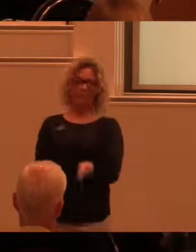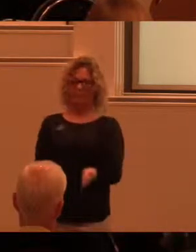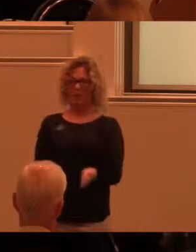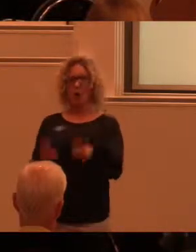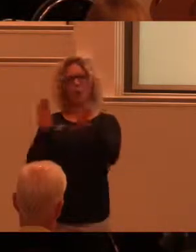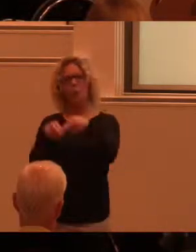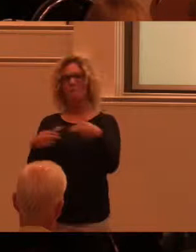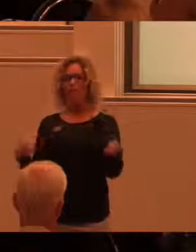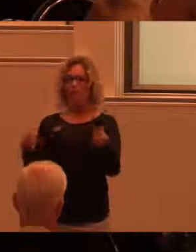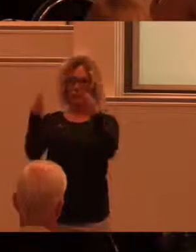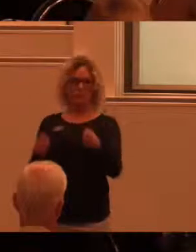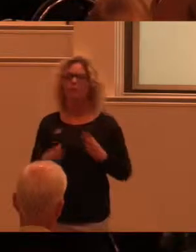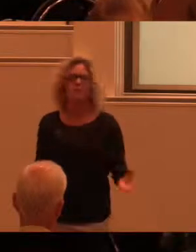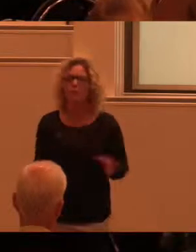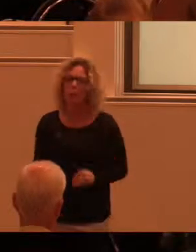normalanvändare.